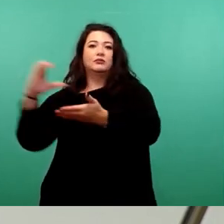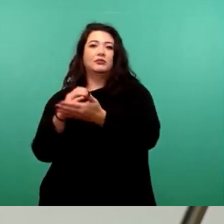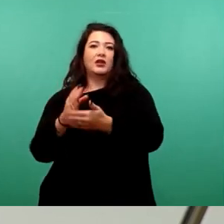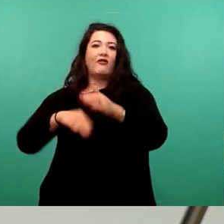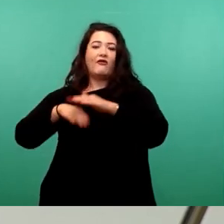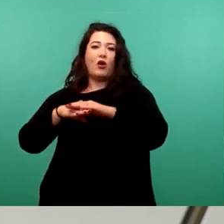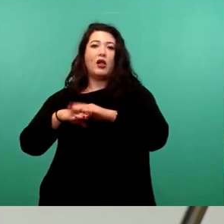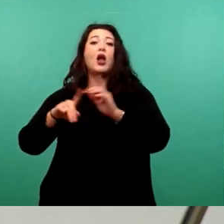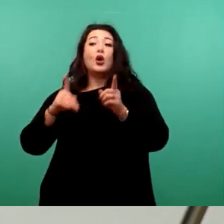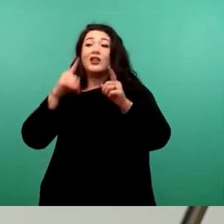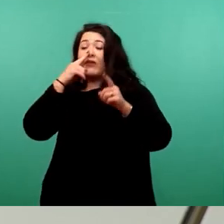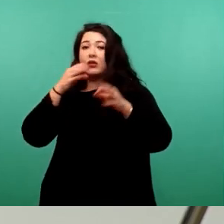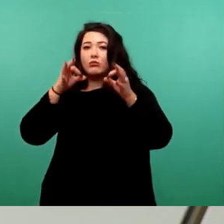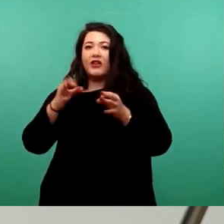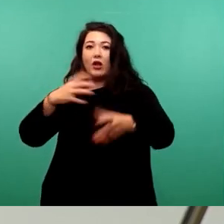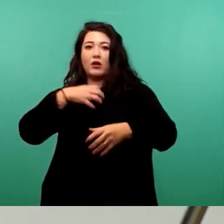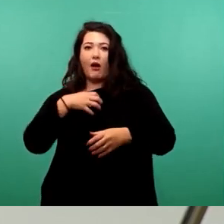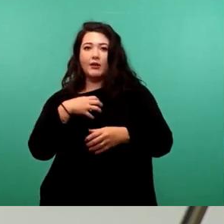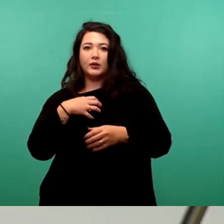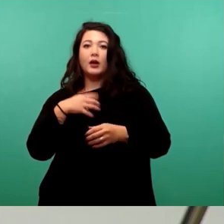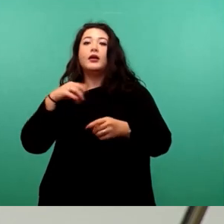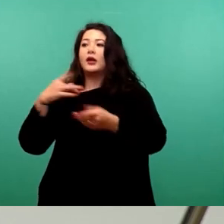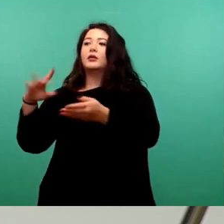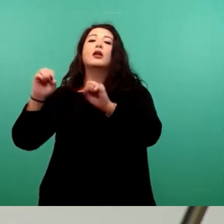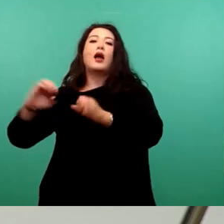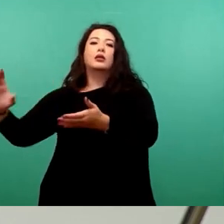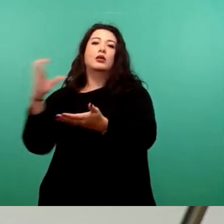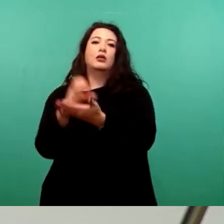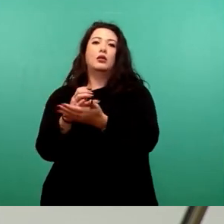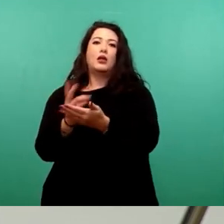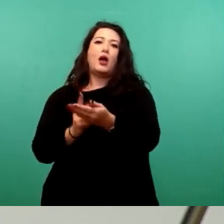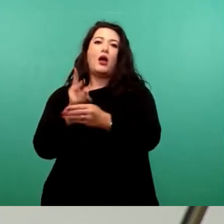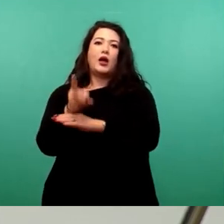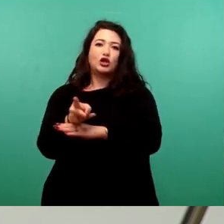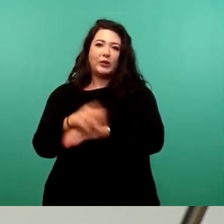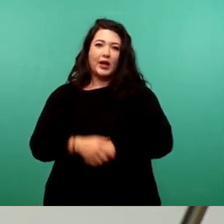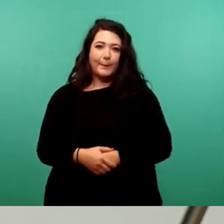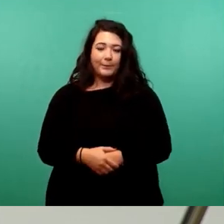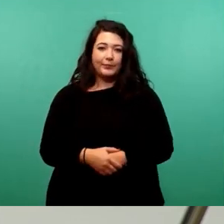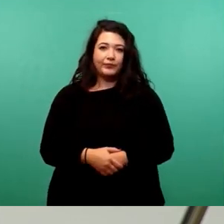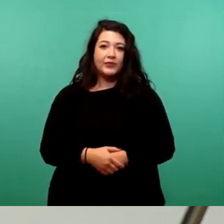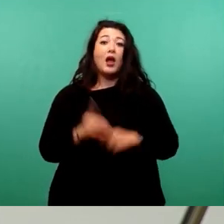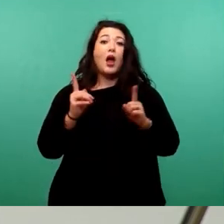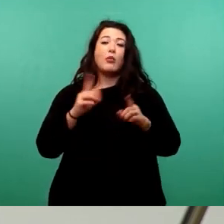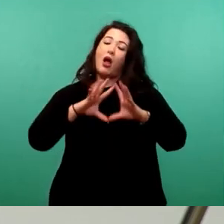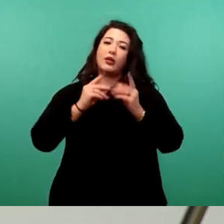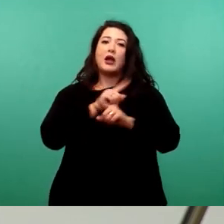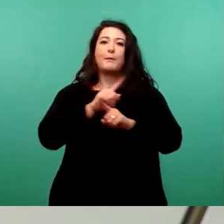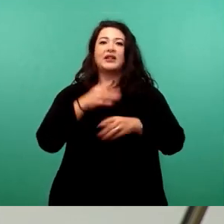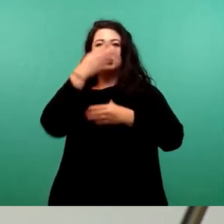Sachen auftreten, wo also Sekretärin oder Sekretäre länger ausfallen. Generell wollen wir bis Sommer die